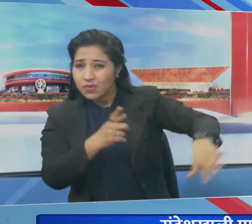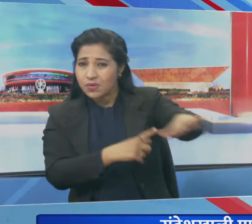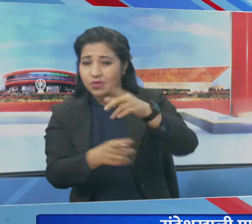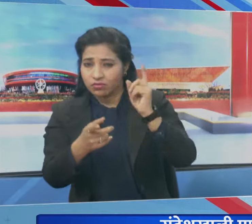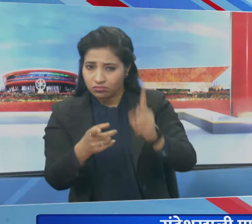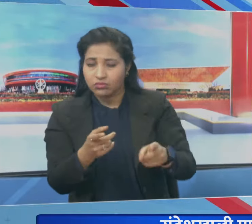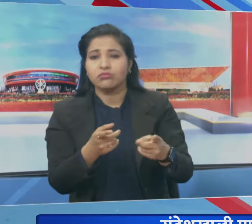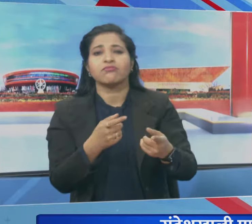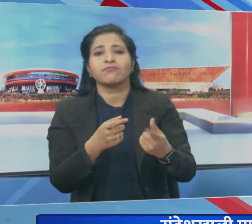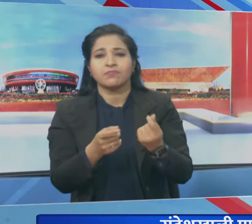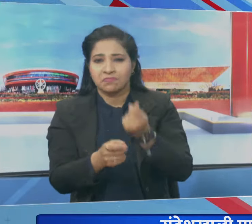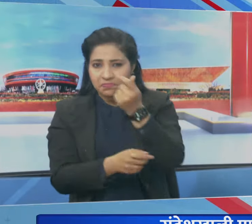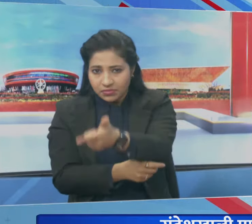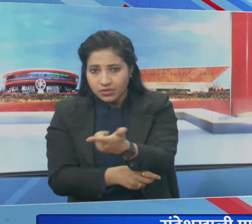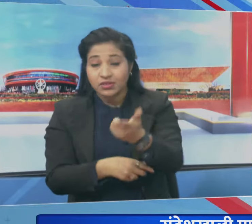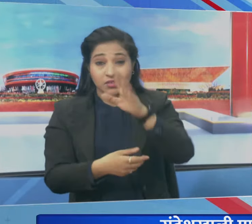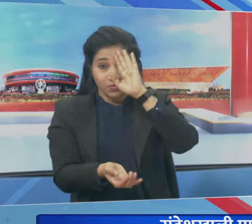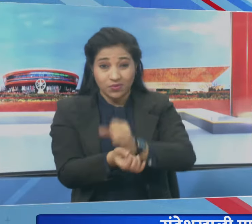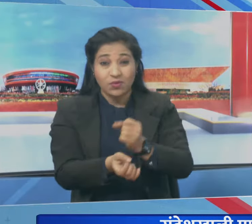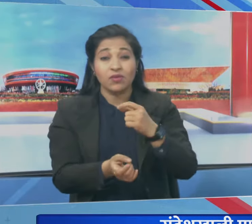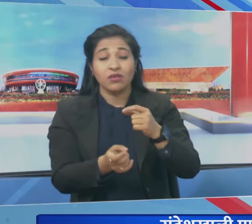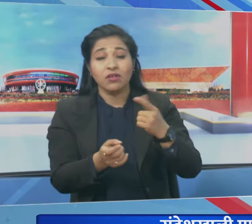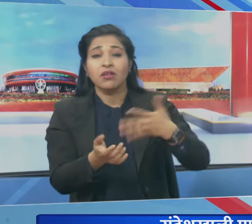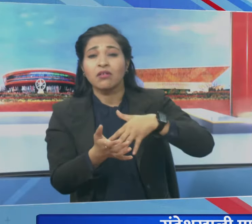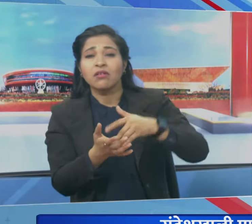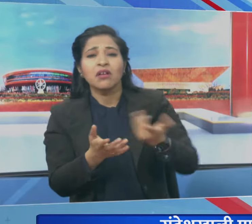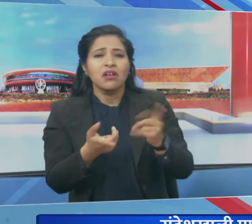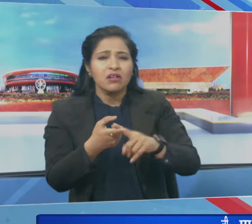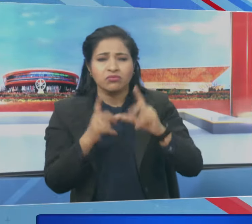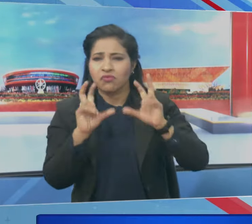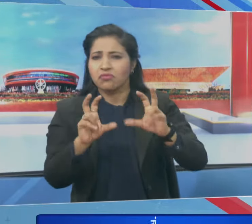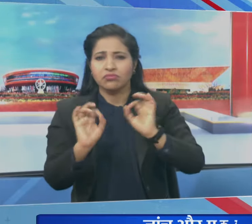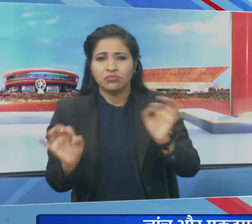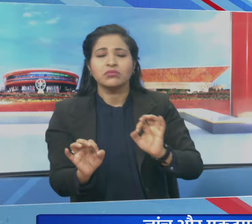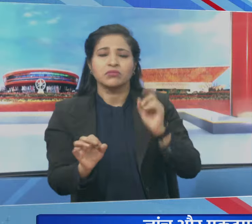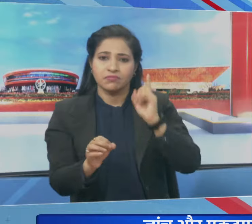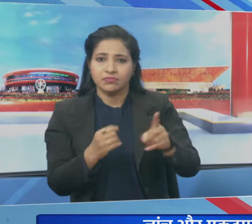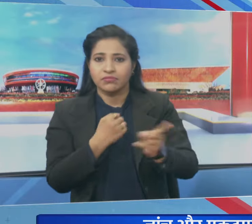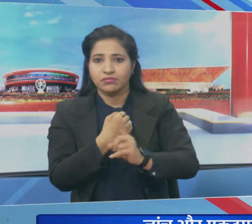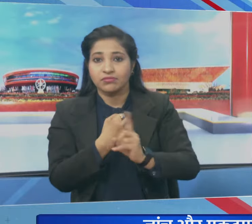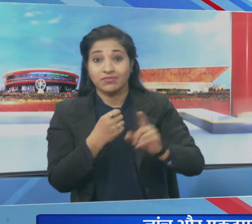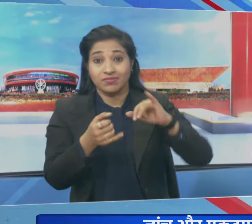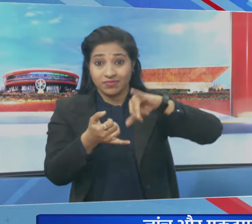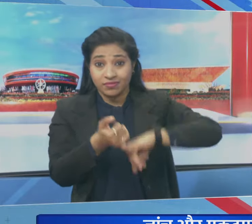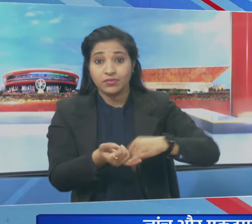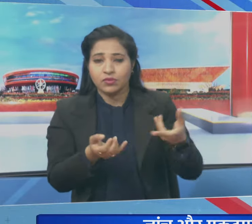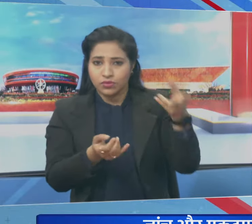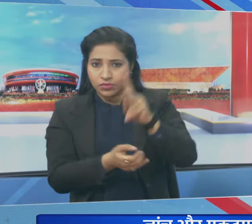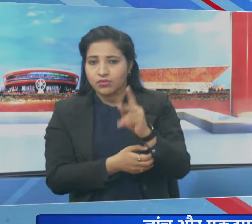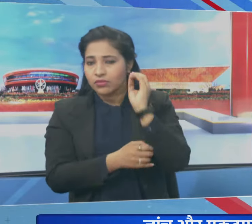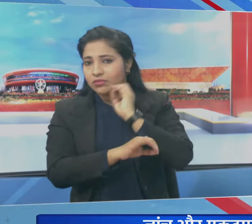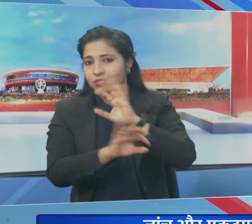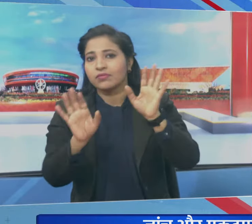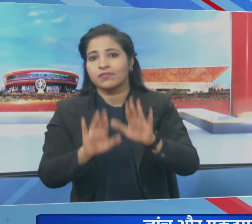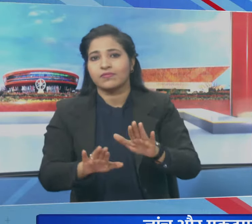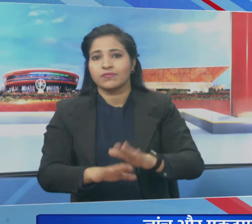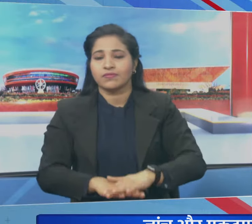कर्मियों पर कारवाई की मांग भी की गई है वही कलकत्ता हाई कोट संदेश खाली मामले पर आज फिर से सुनवाई करेगा